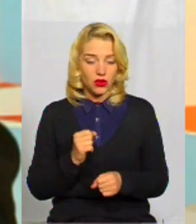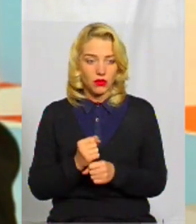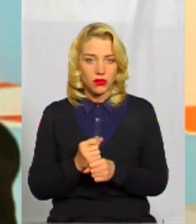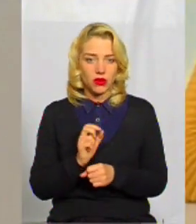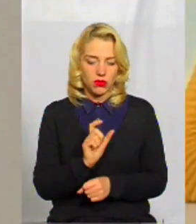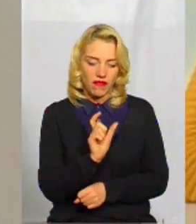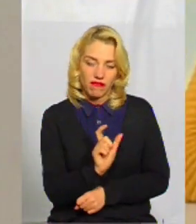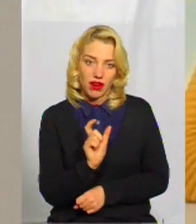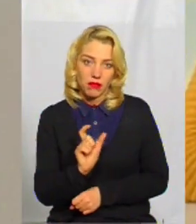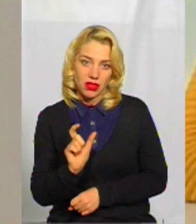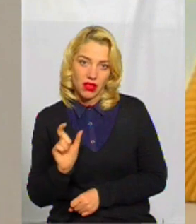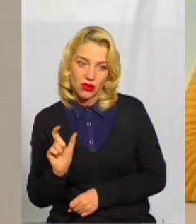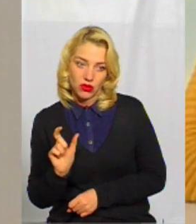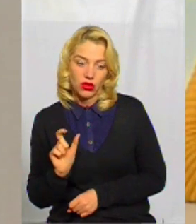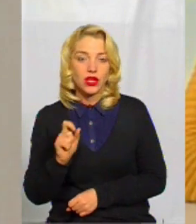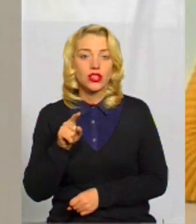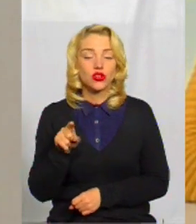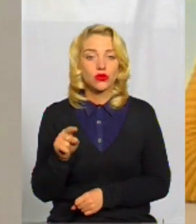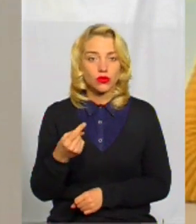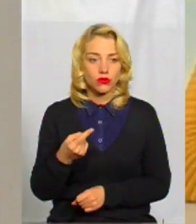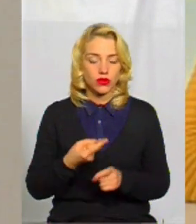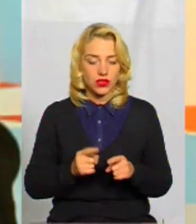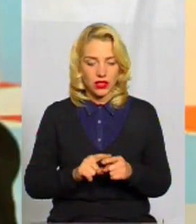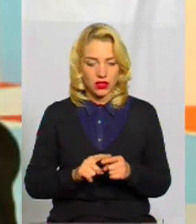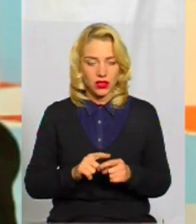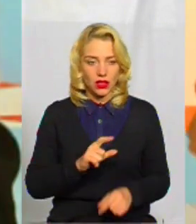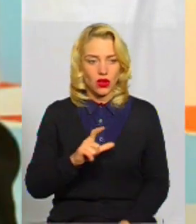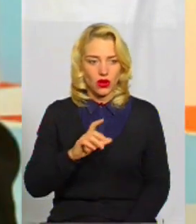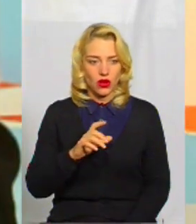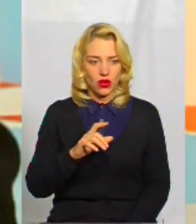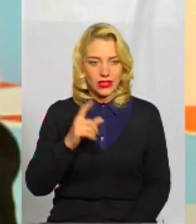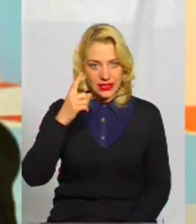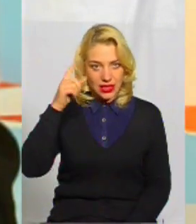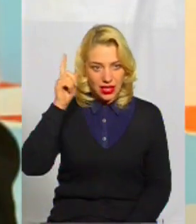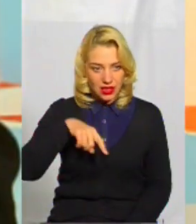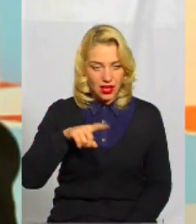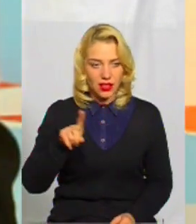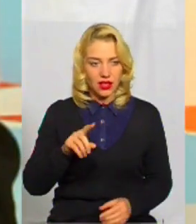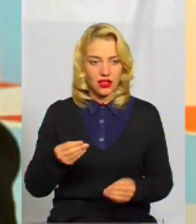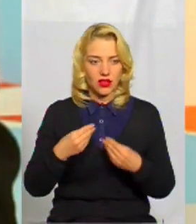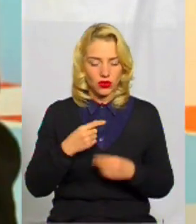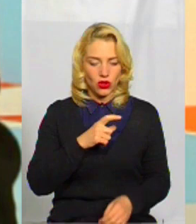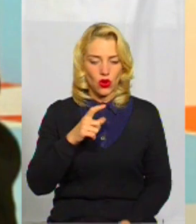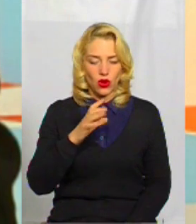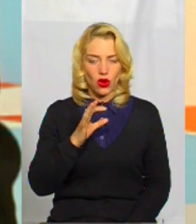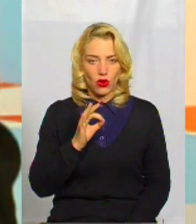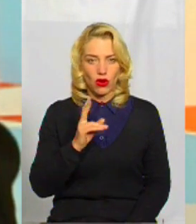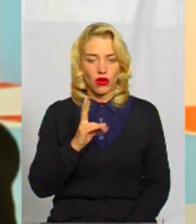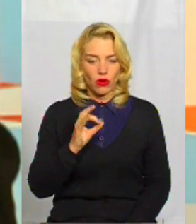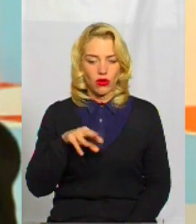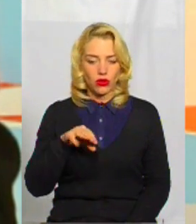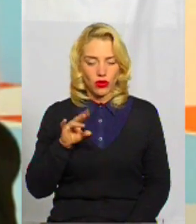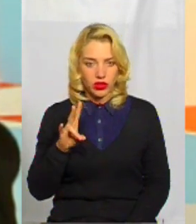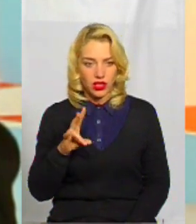фрагментарно. Тому цей хакатон, знання, які нам дають на хакатоні, я, мабуть,